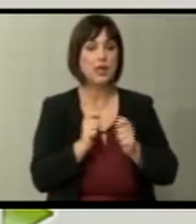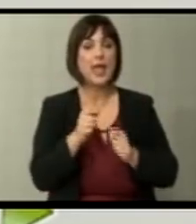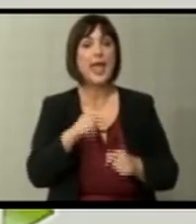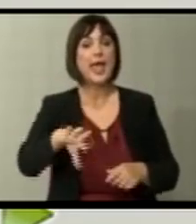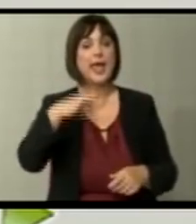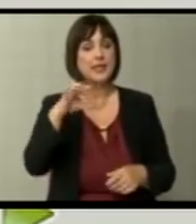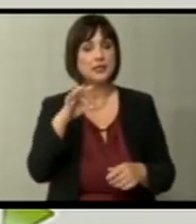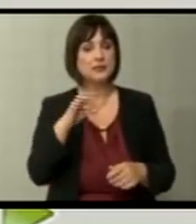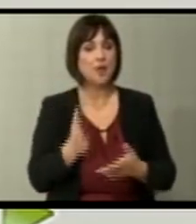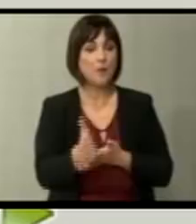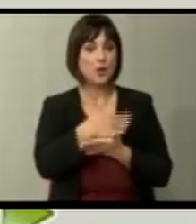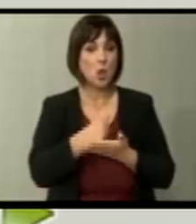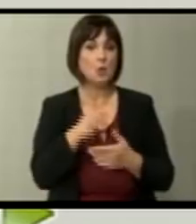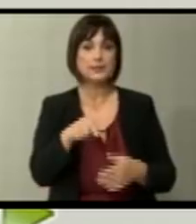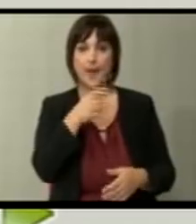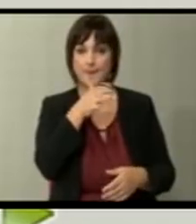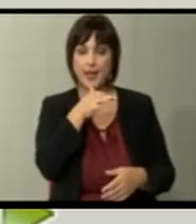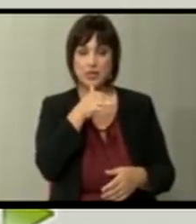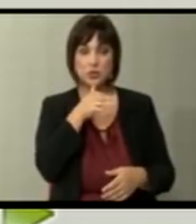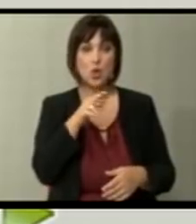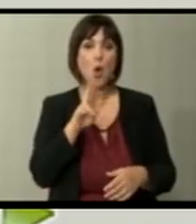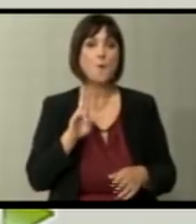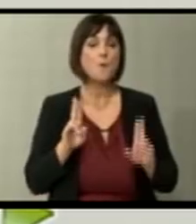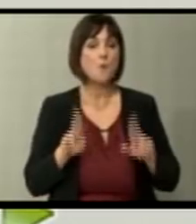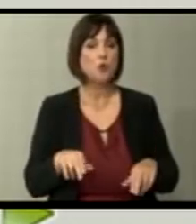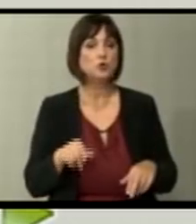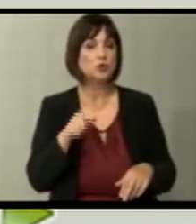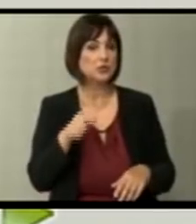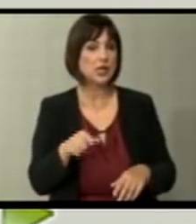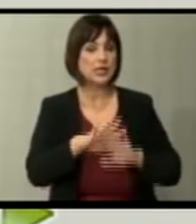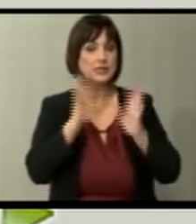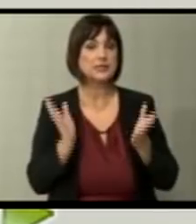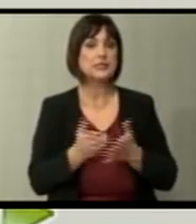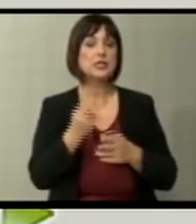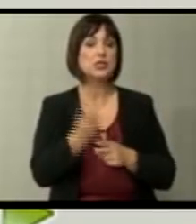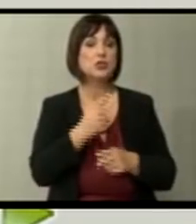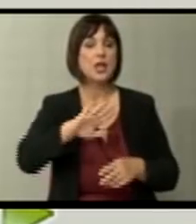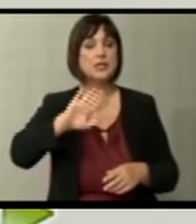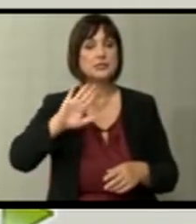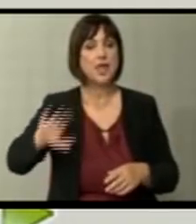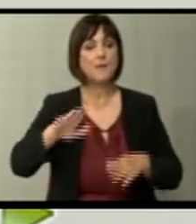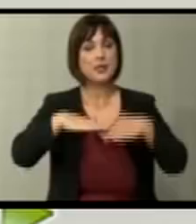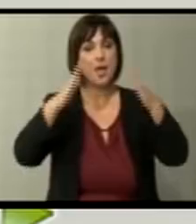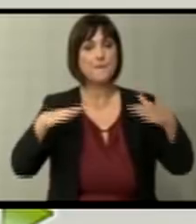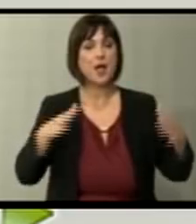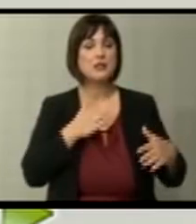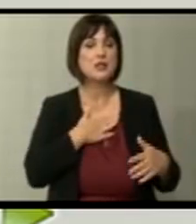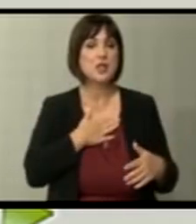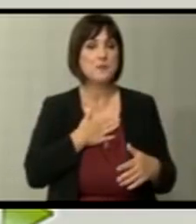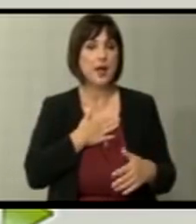Единственниот прилог за Македонија може би да од сите земји на Западен Палкан има